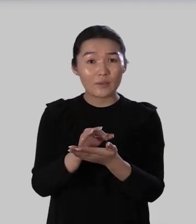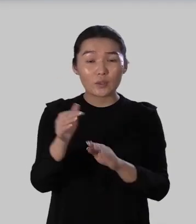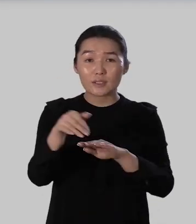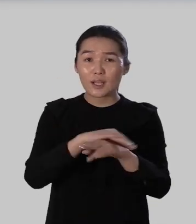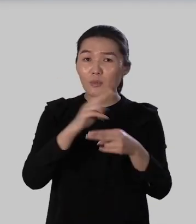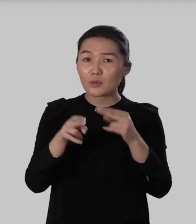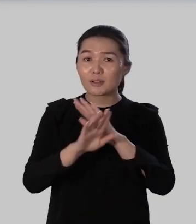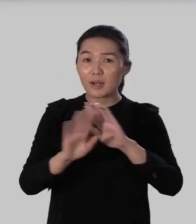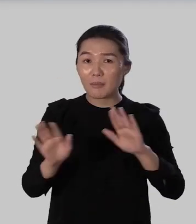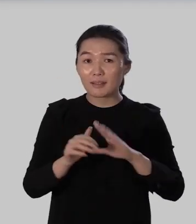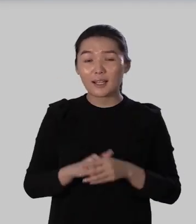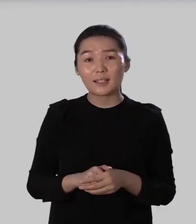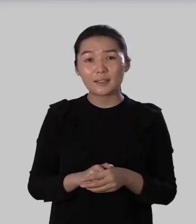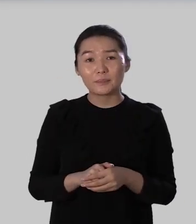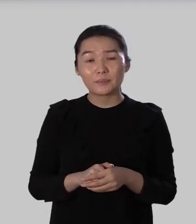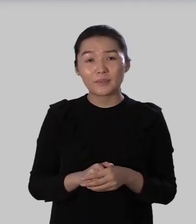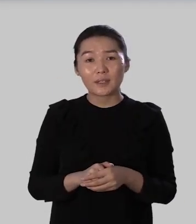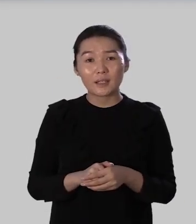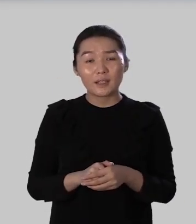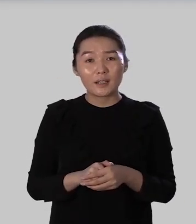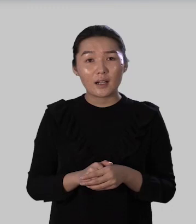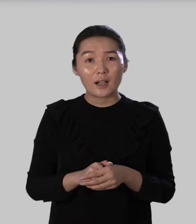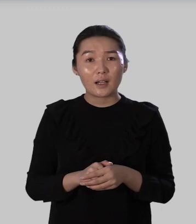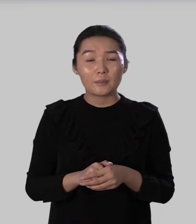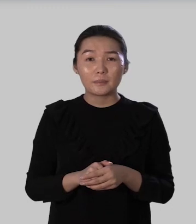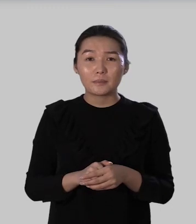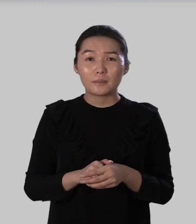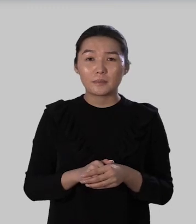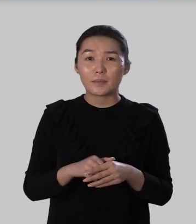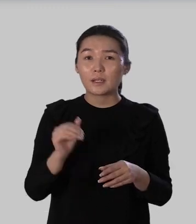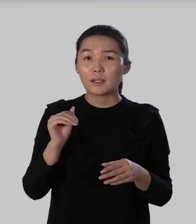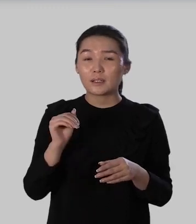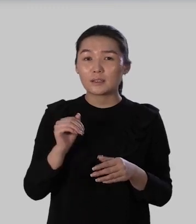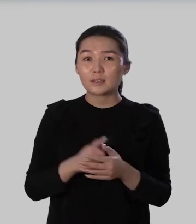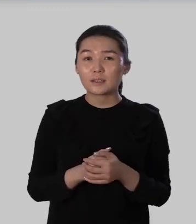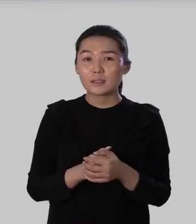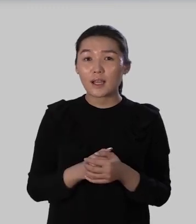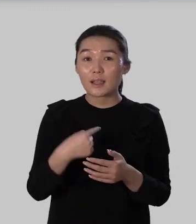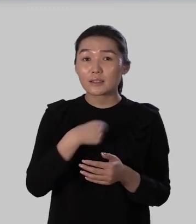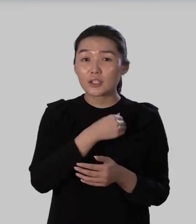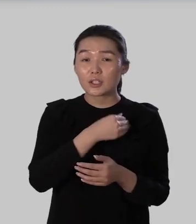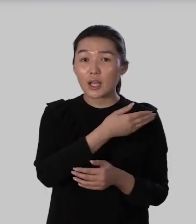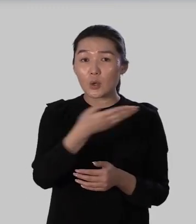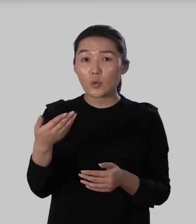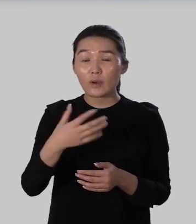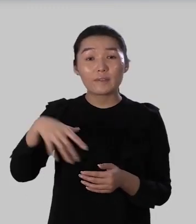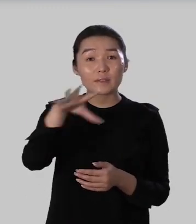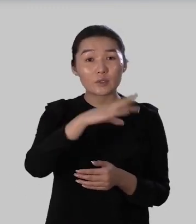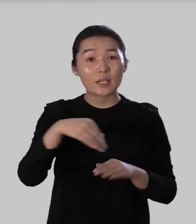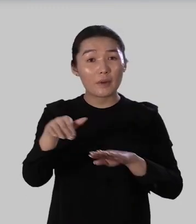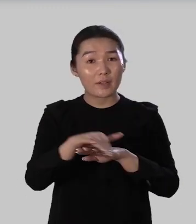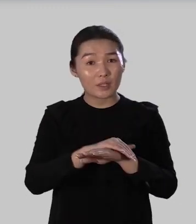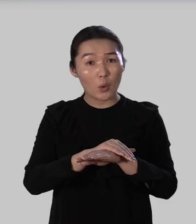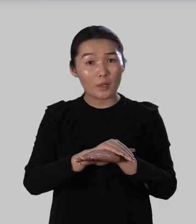добро не пропадает скорее зло может пропасть я желаю вам всего